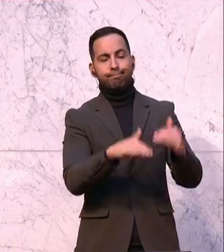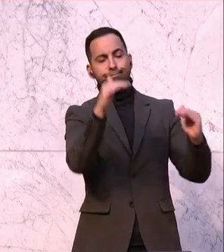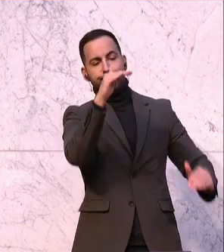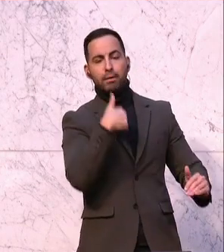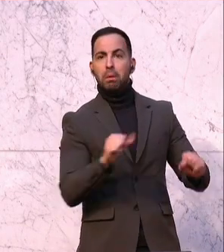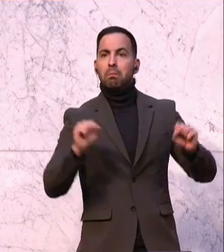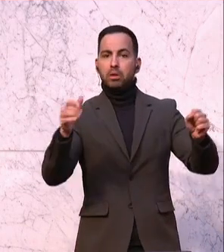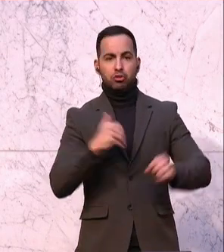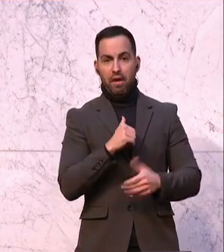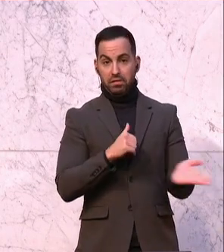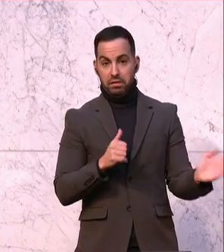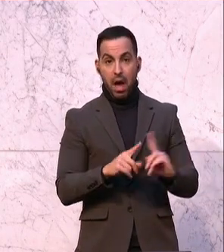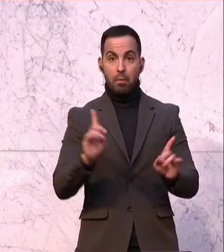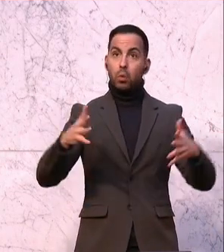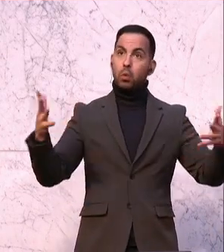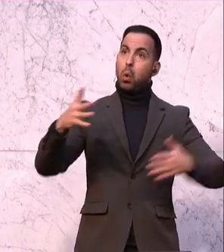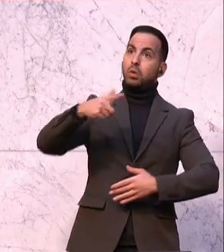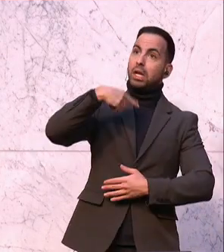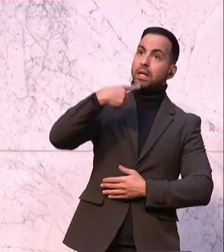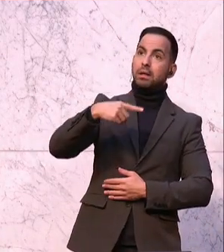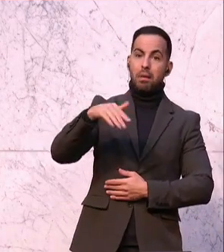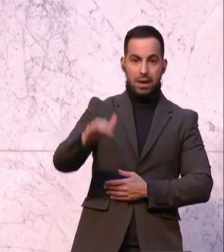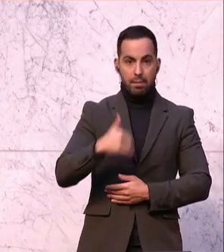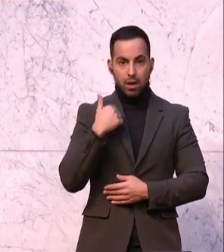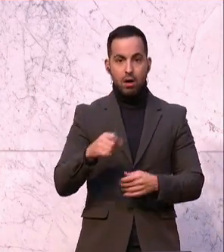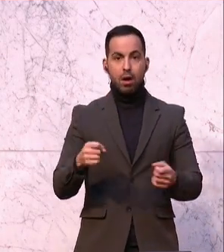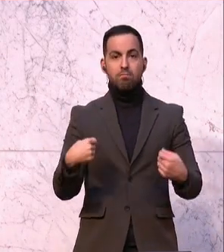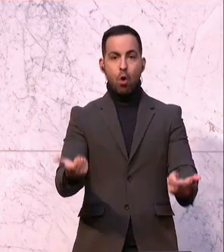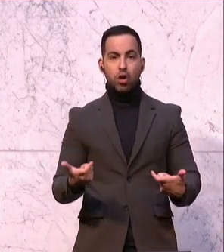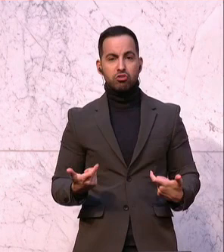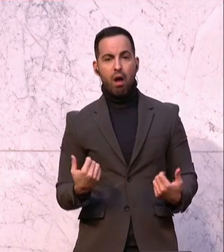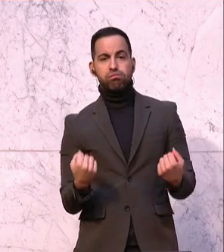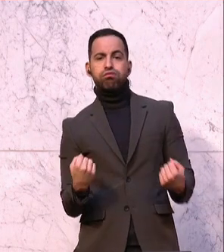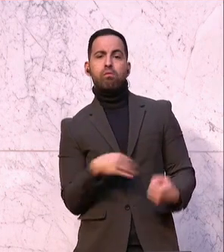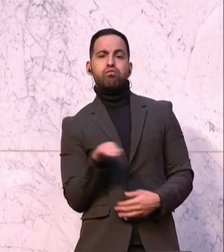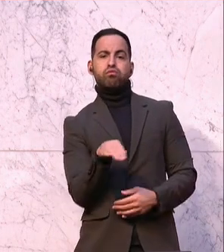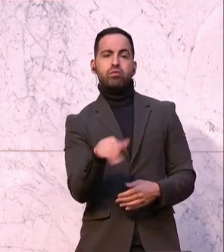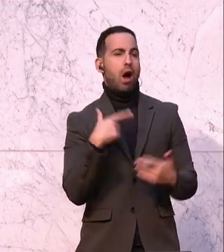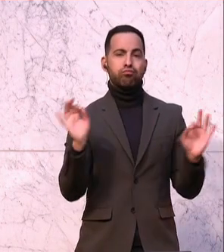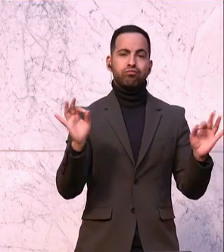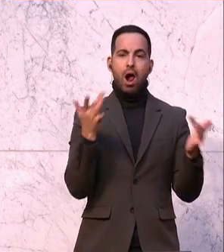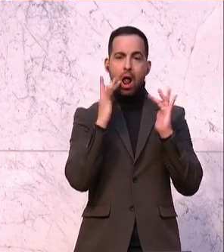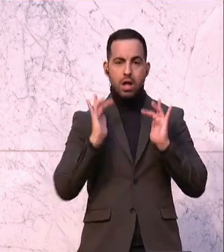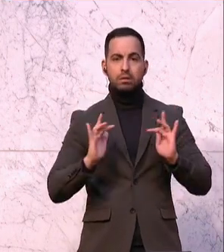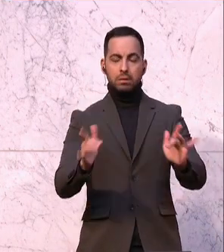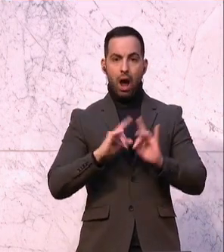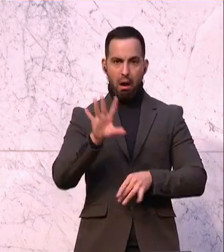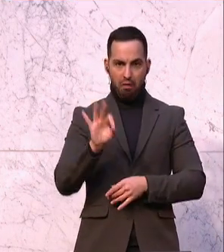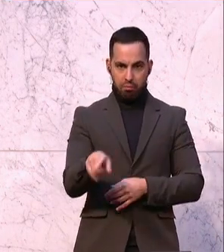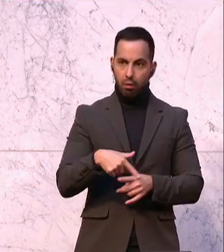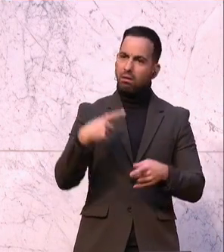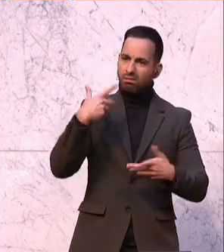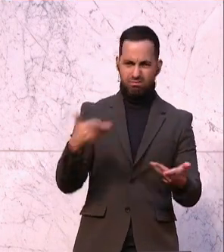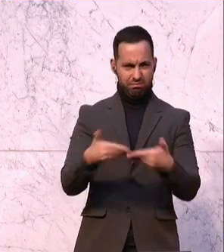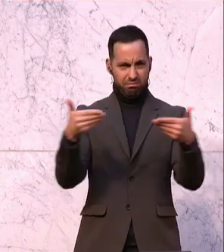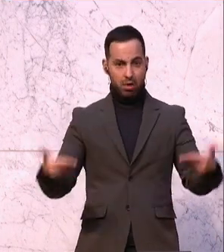sich da zu erwehren. Aber groß reden vom kleinen Mann mit dem Porsche durch die Weltgeschichte herumfahren, das ist immer die freiheitliche Politik gewesen. Und wenn wir vom